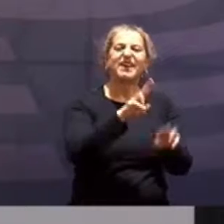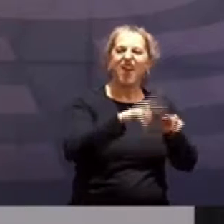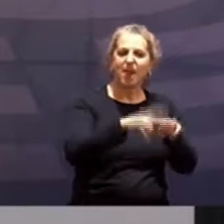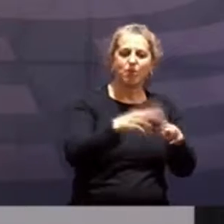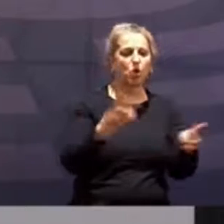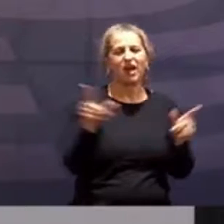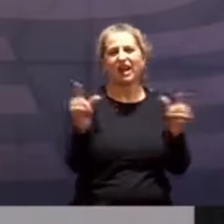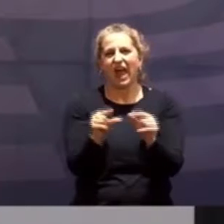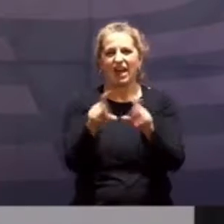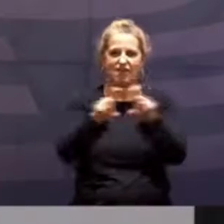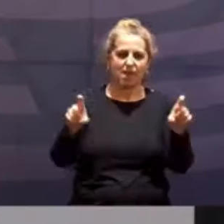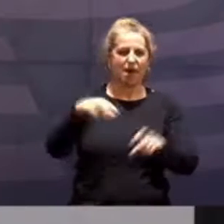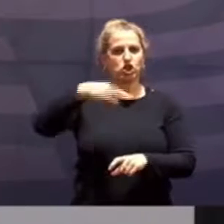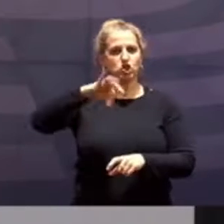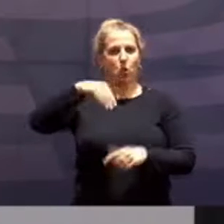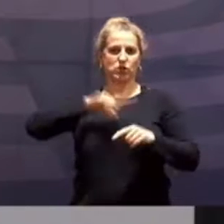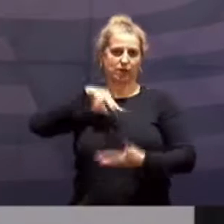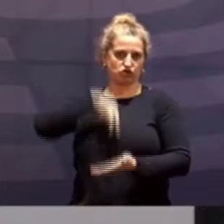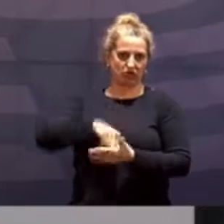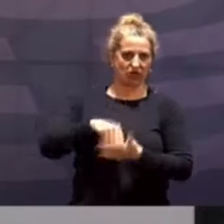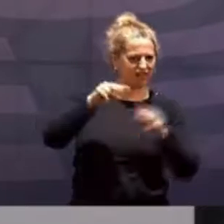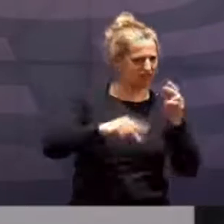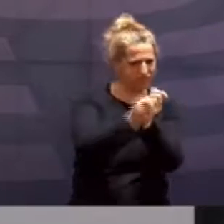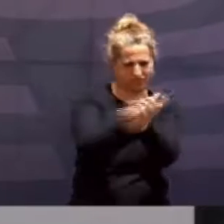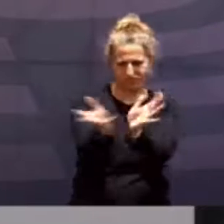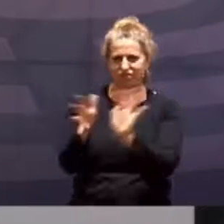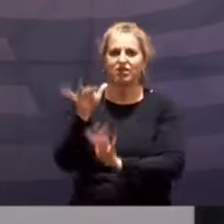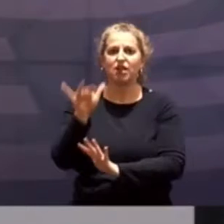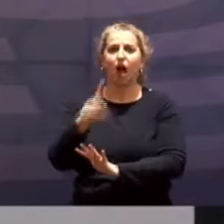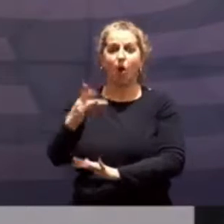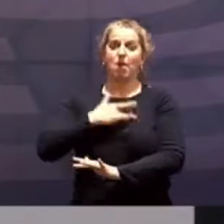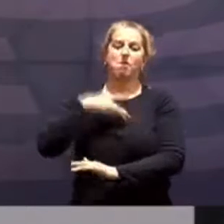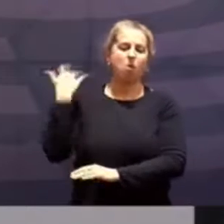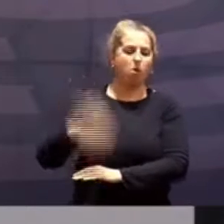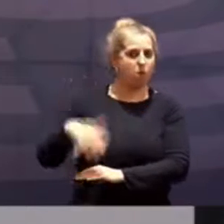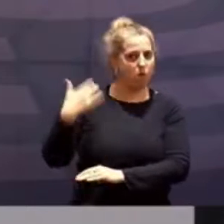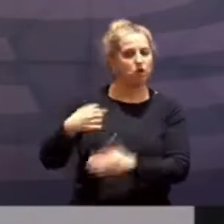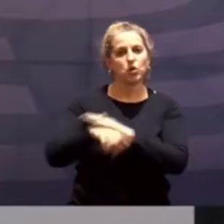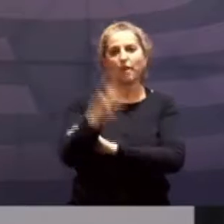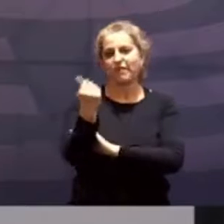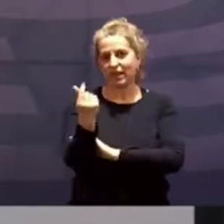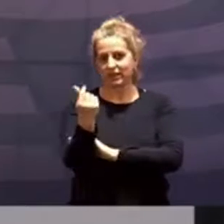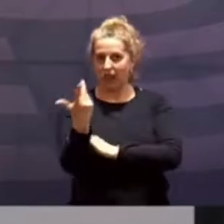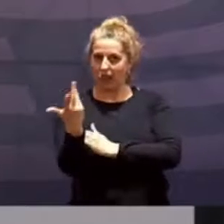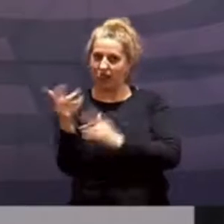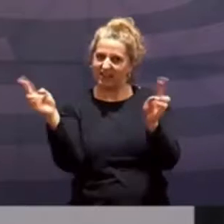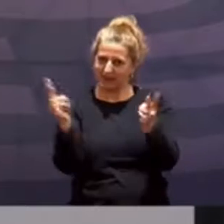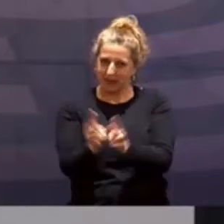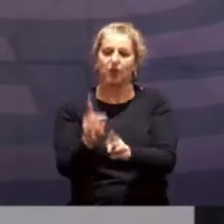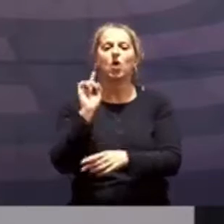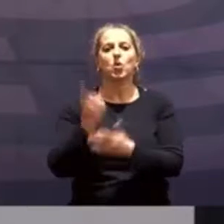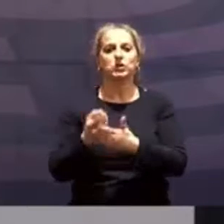mittelständige Betriebe, Soloselbstständige und viele andere deutlich nicht nur finanziell, sondern auch an psychische